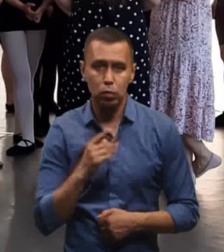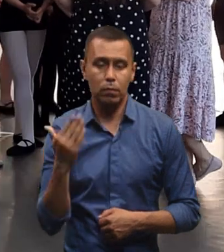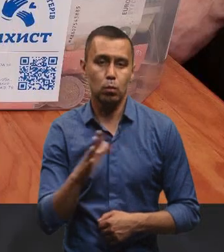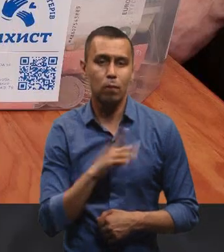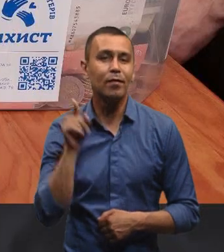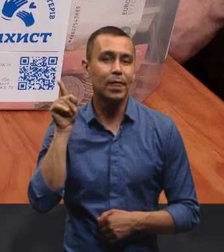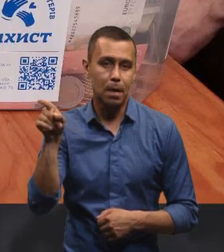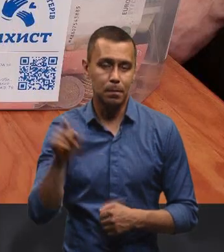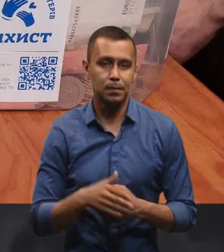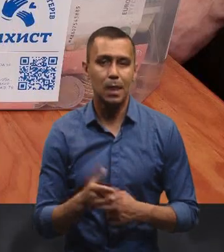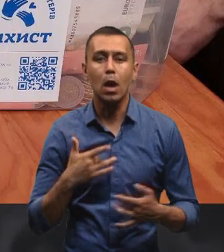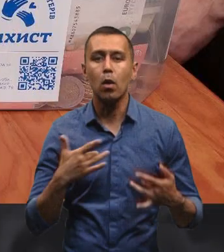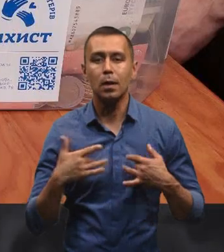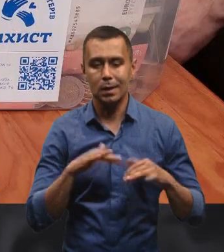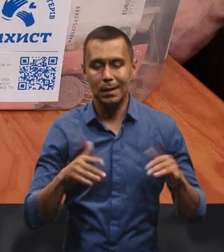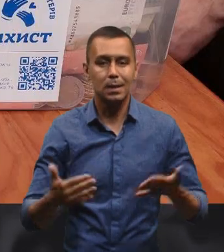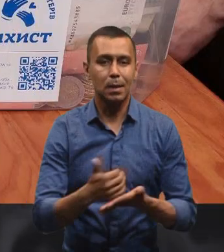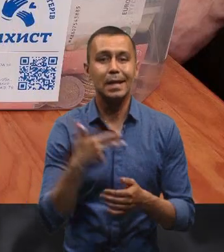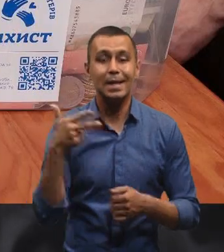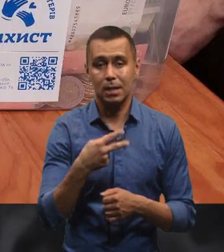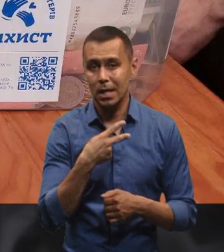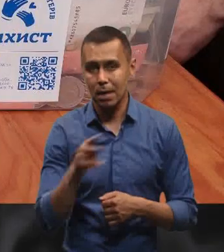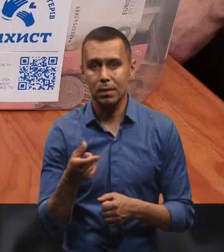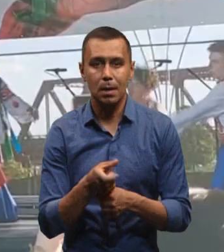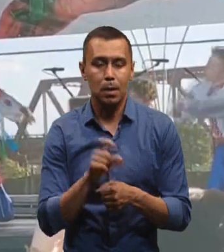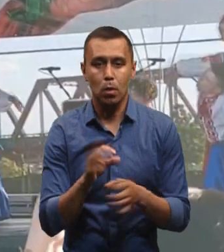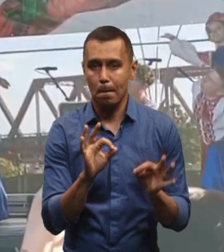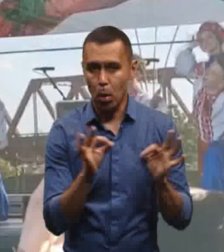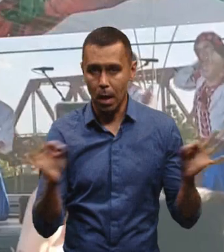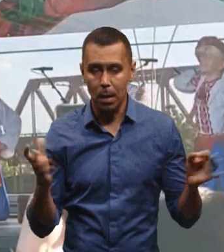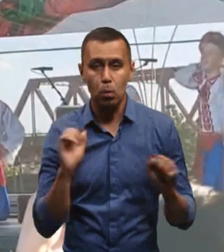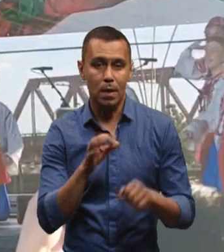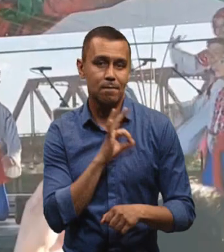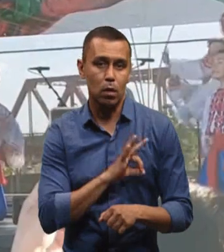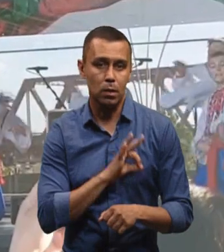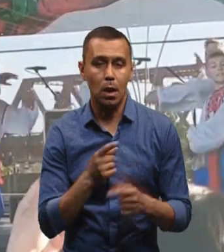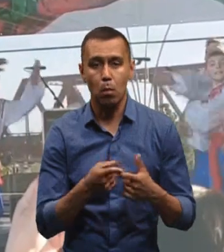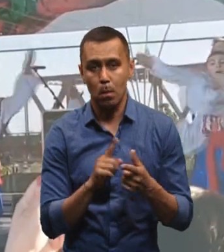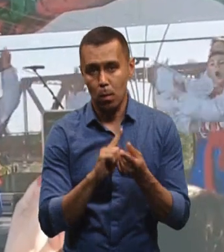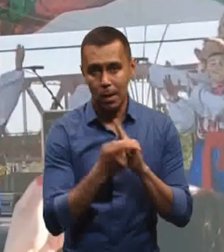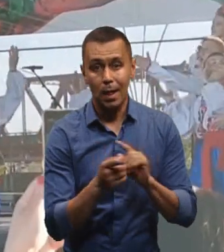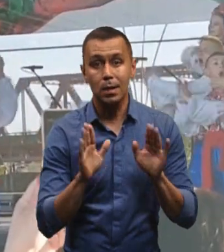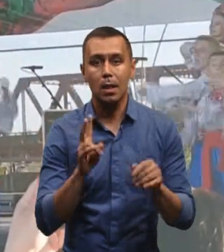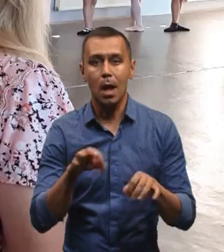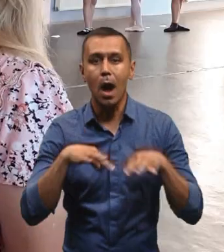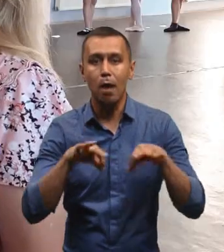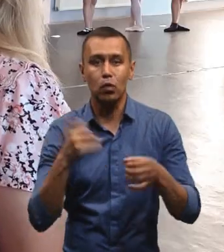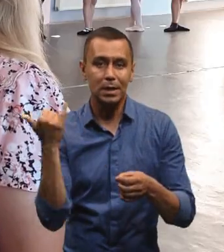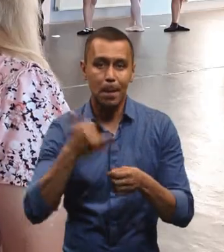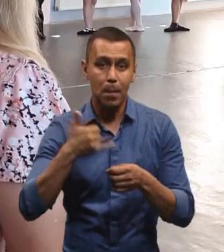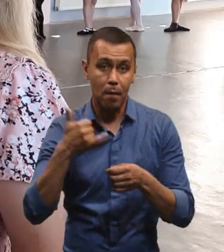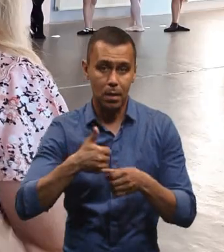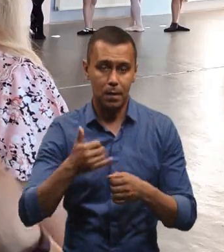був там. На концертах діти зібрали 3 тисячі євро, здебільшого монетами, які могли використати чи поміняти лише на автозаправках, каже